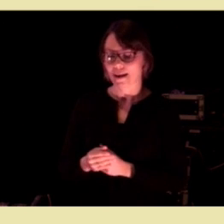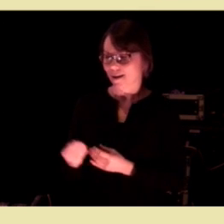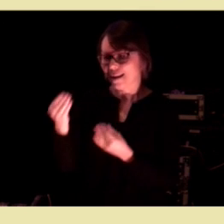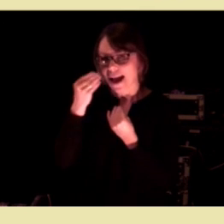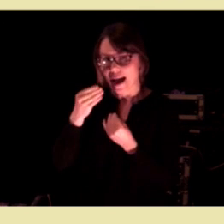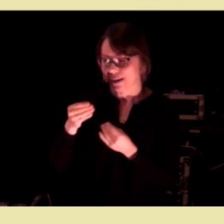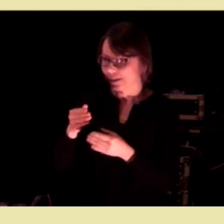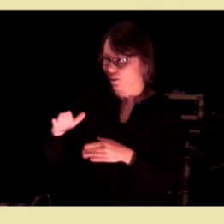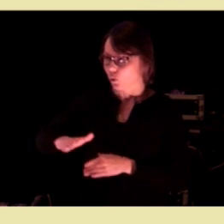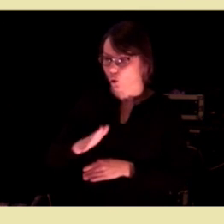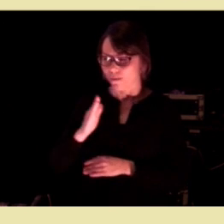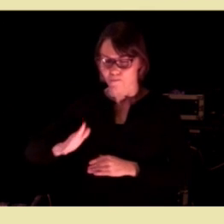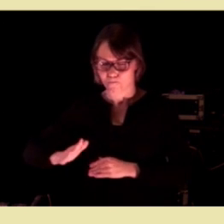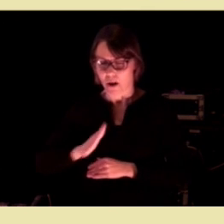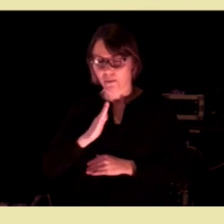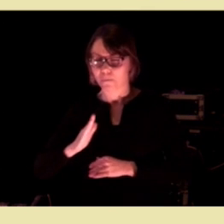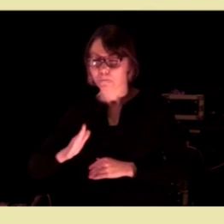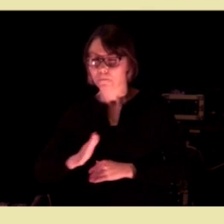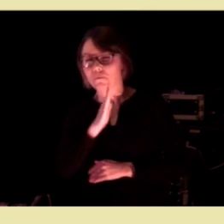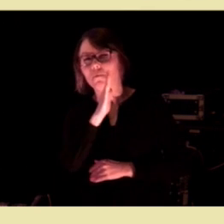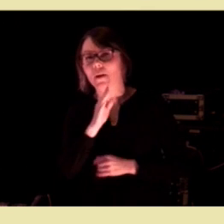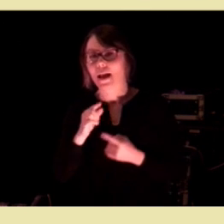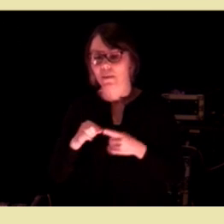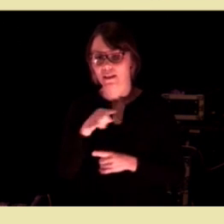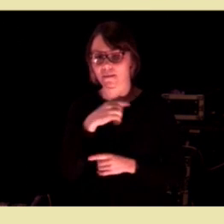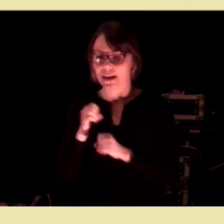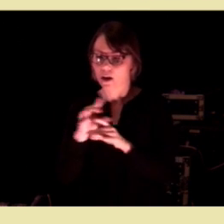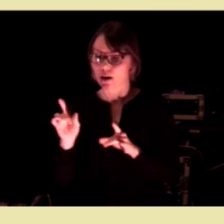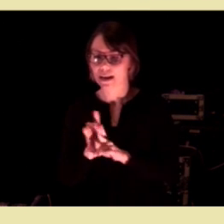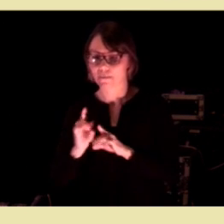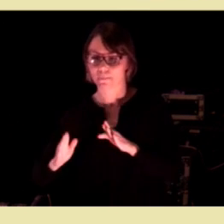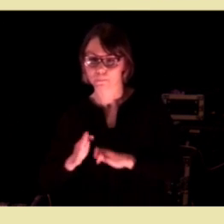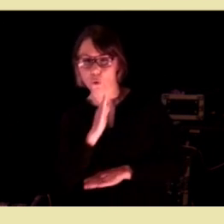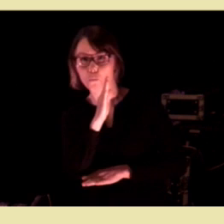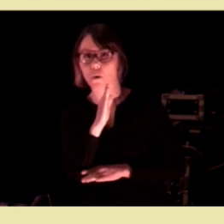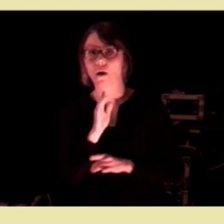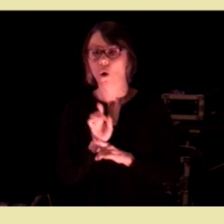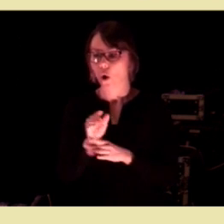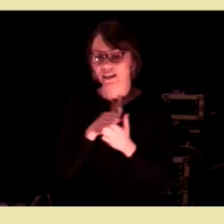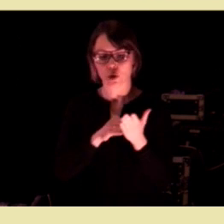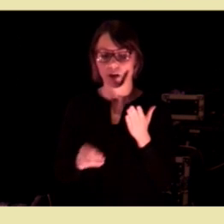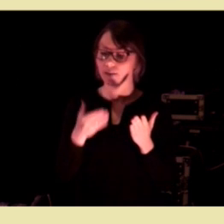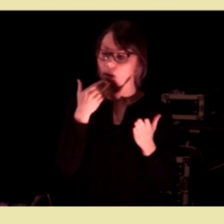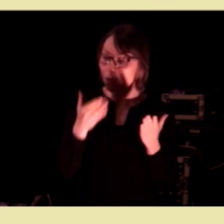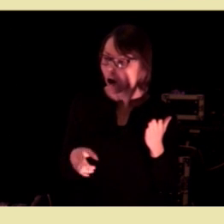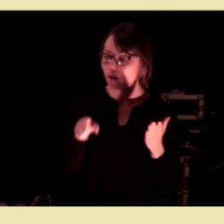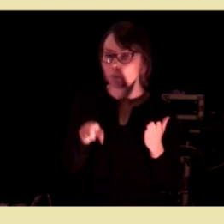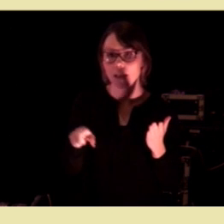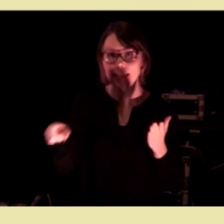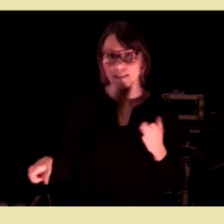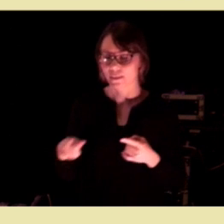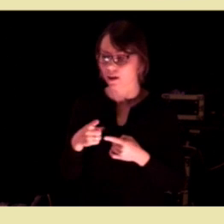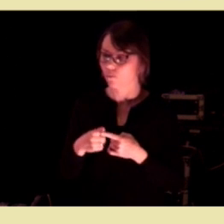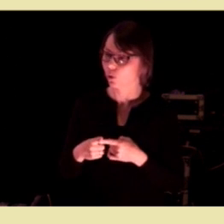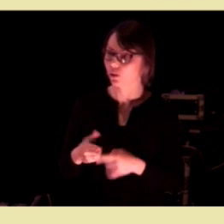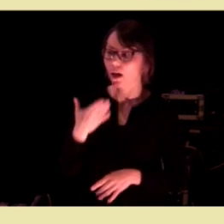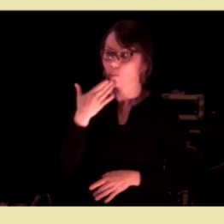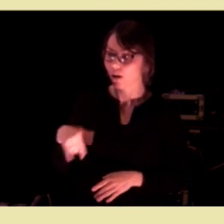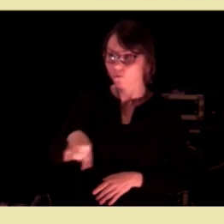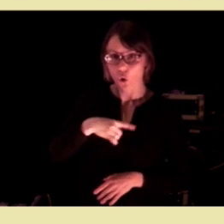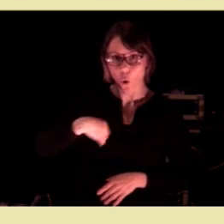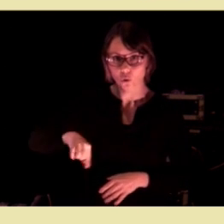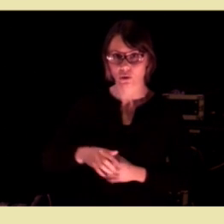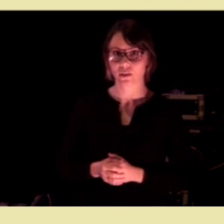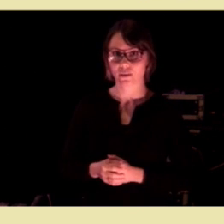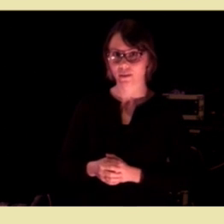Læringskurven var bratt. Veldig bratt. Men vi kom oss opp, og resultatet ble bra for pasientene og bra for oss.